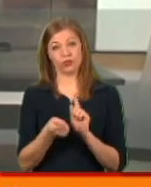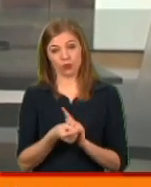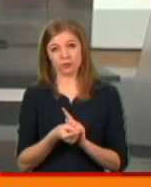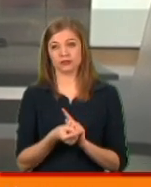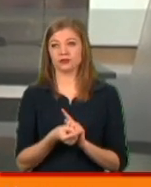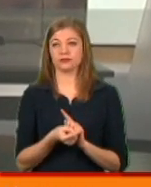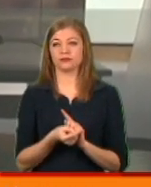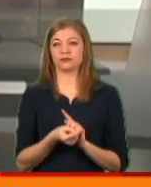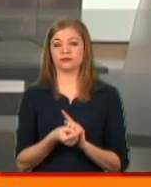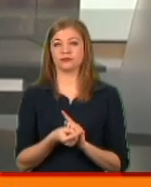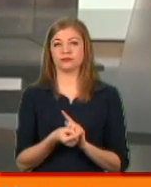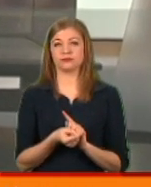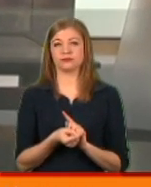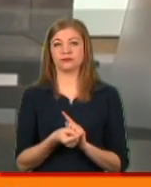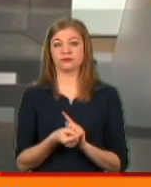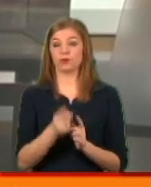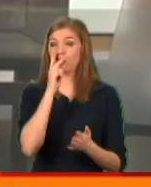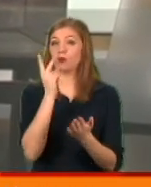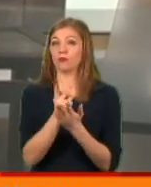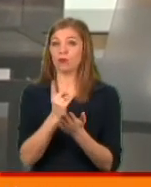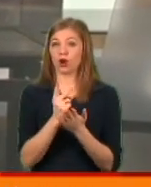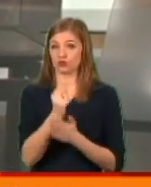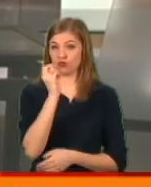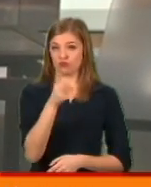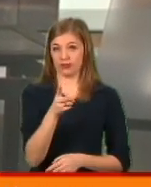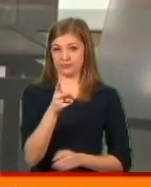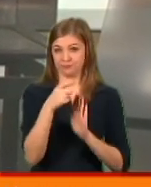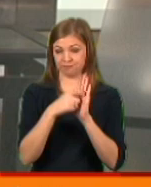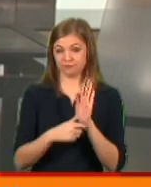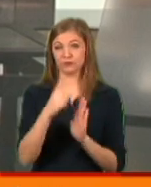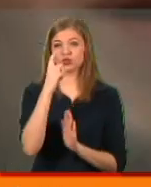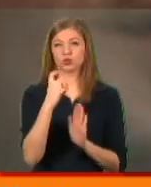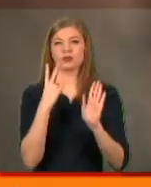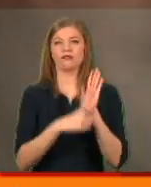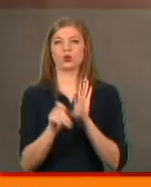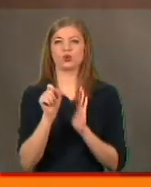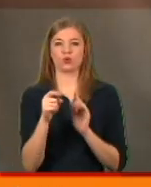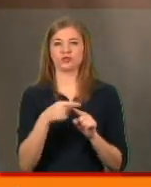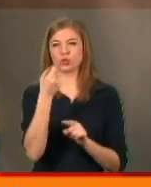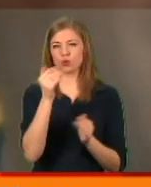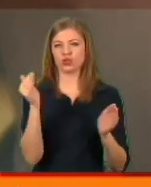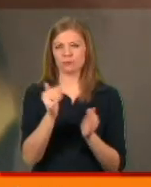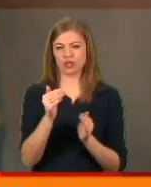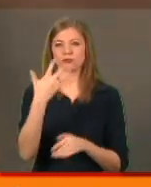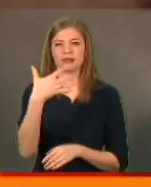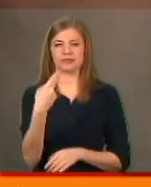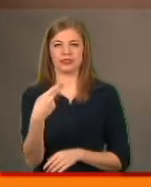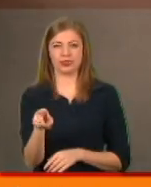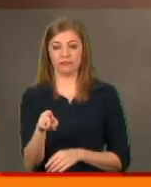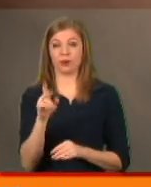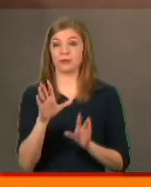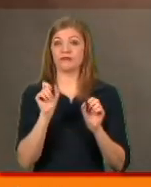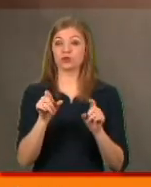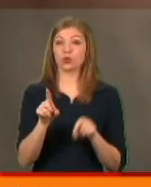покажу чек. 190 злотих, це трохи менше 50 євро. У